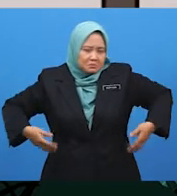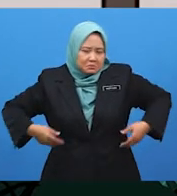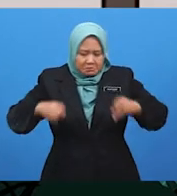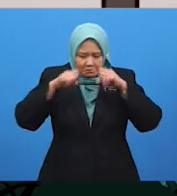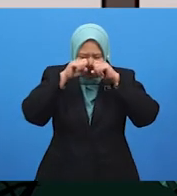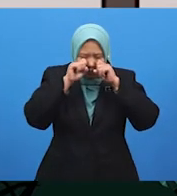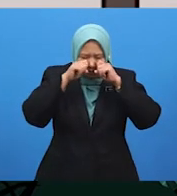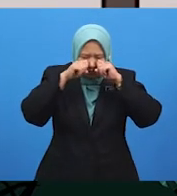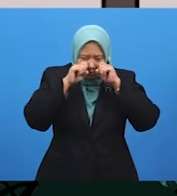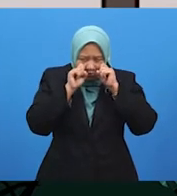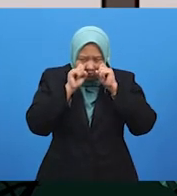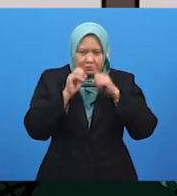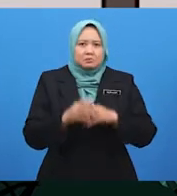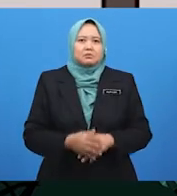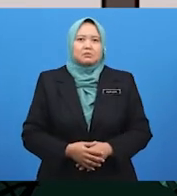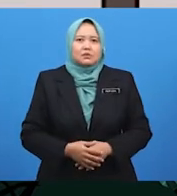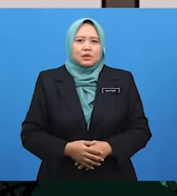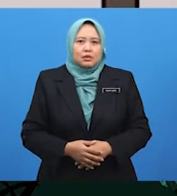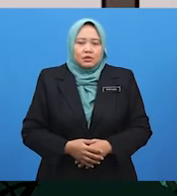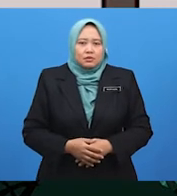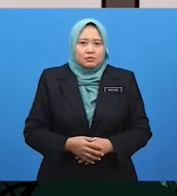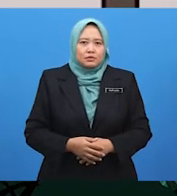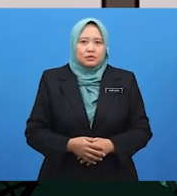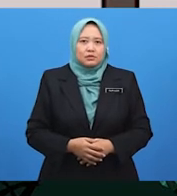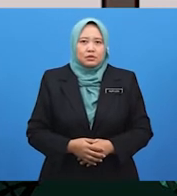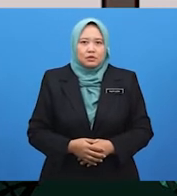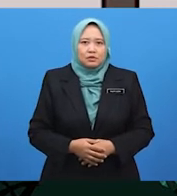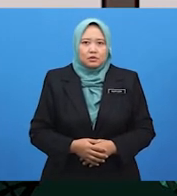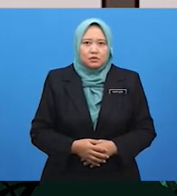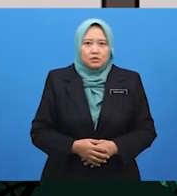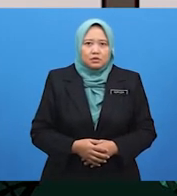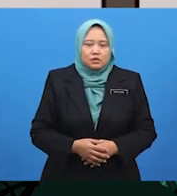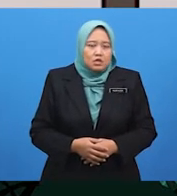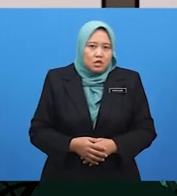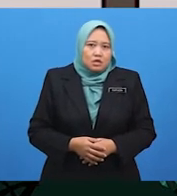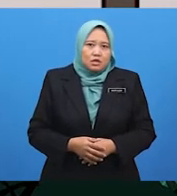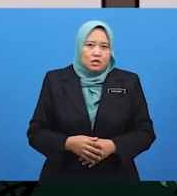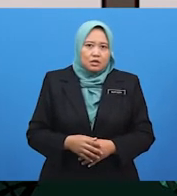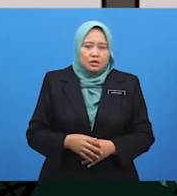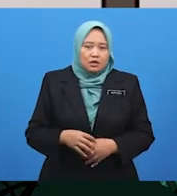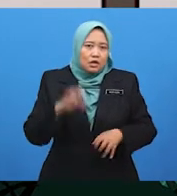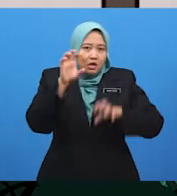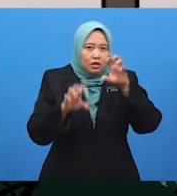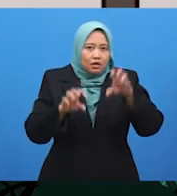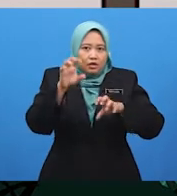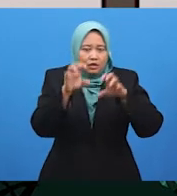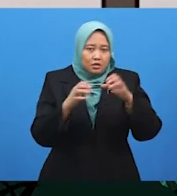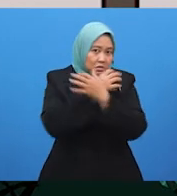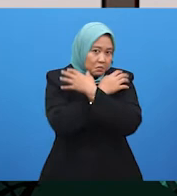Kenapa kamu menangis Kumki? Tak. Anjing Pak Beruang telah serang Kumki.